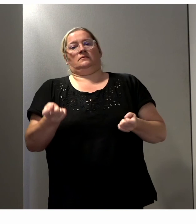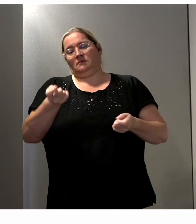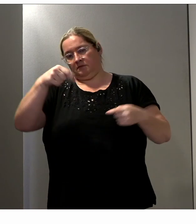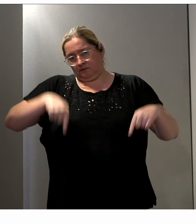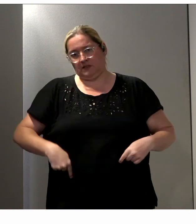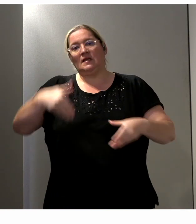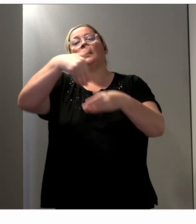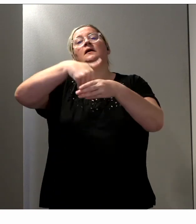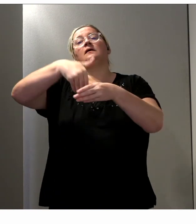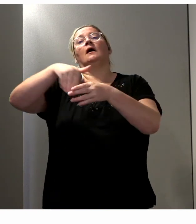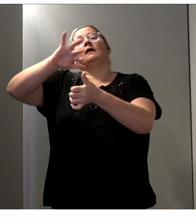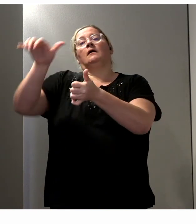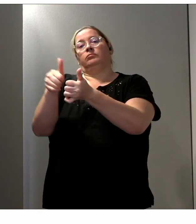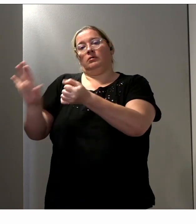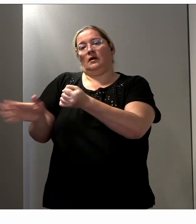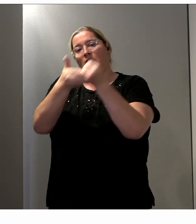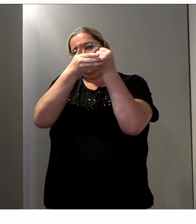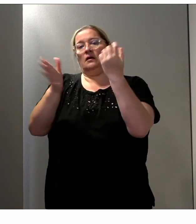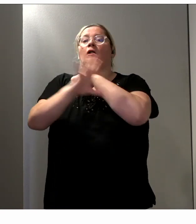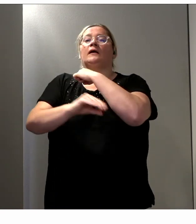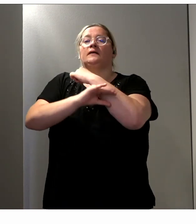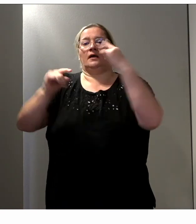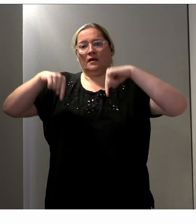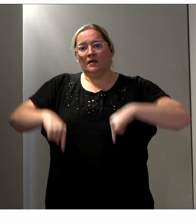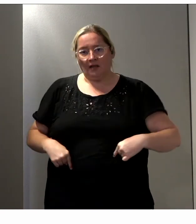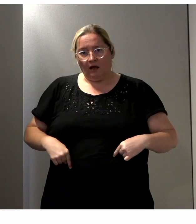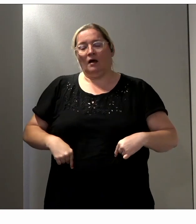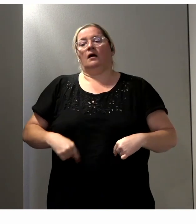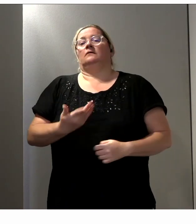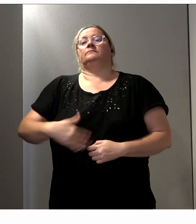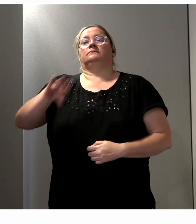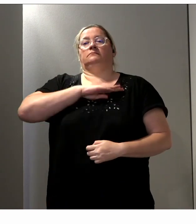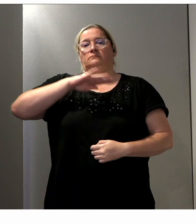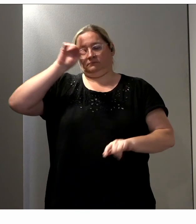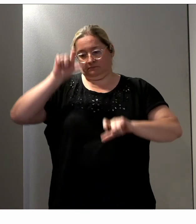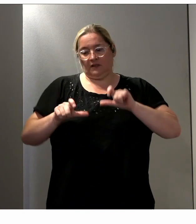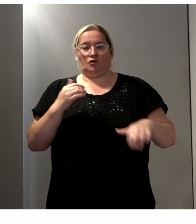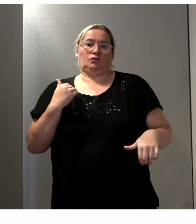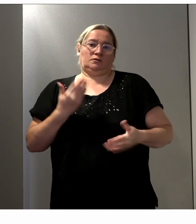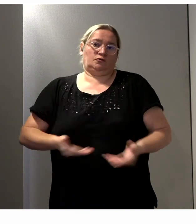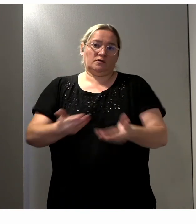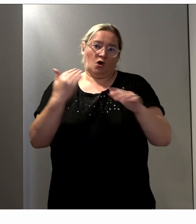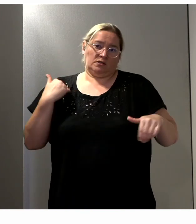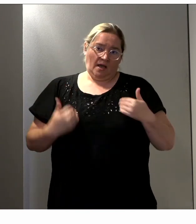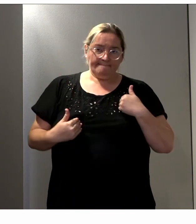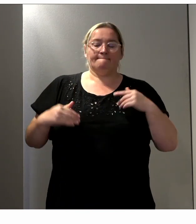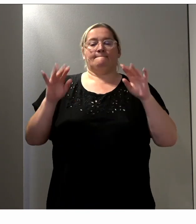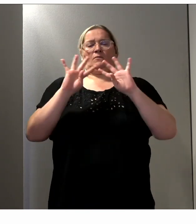avec l'appui également et la participation du secrétariat d'État en charge des personnes en situation de handicap, d